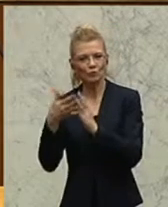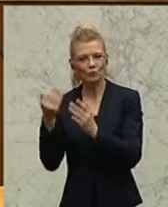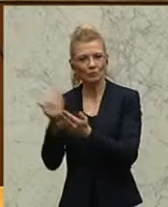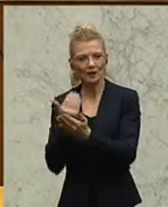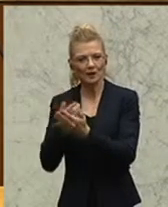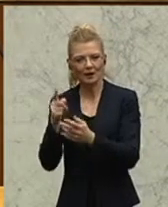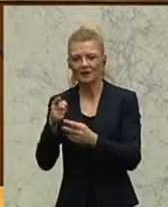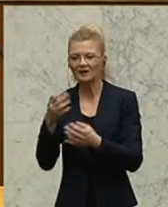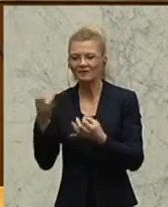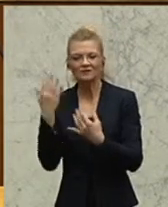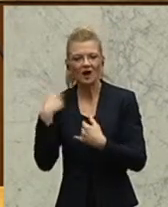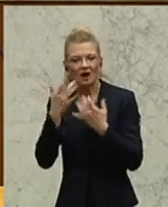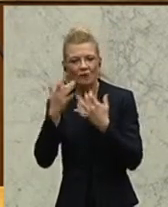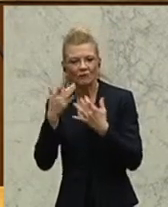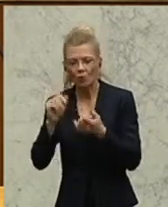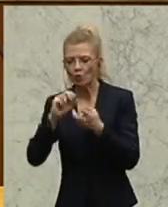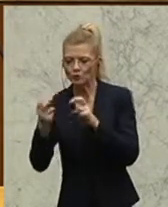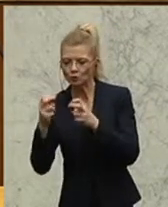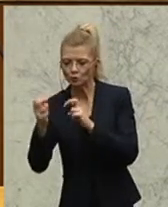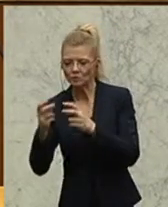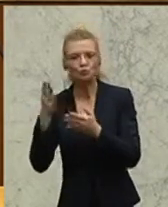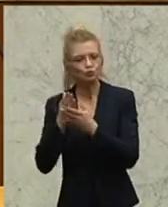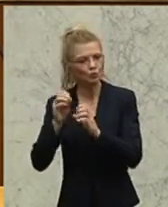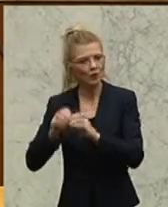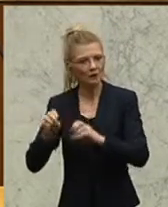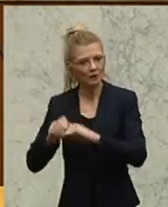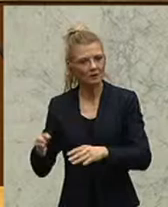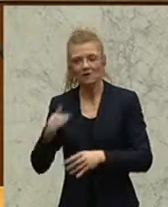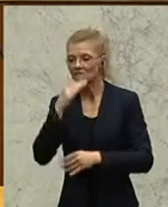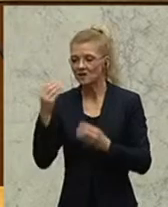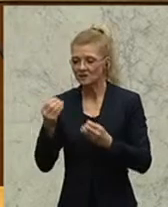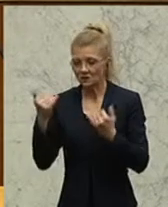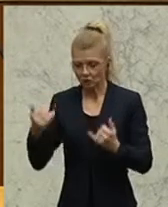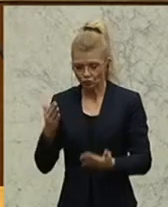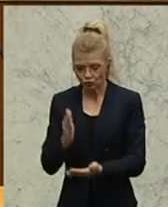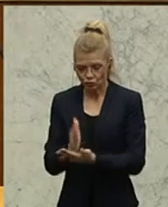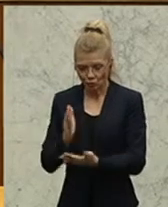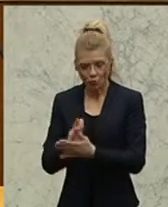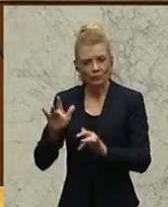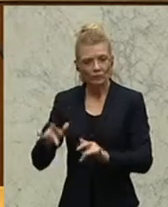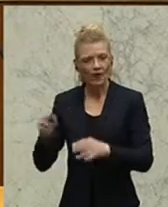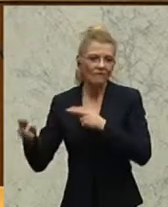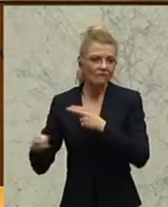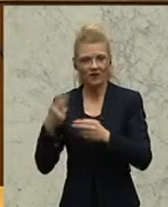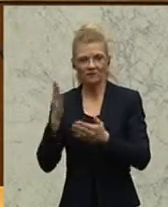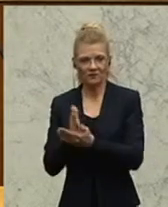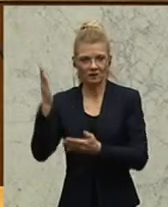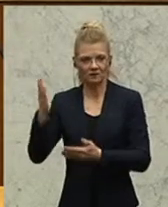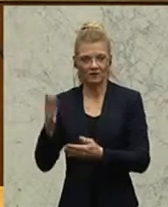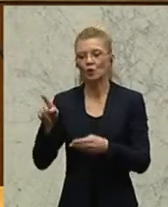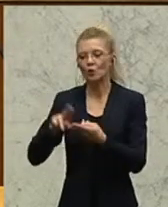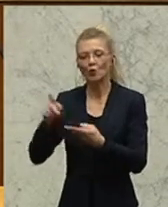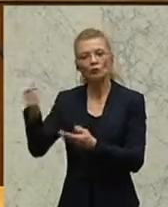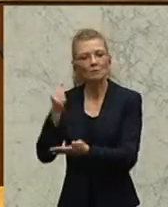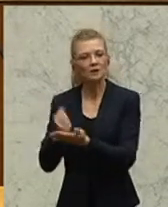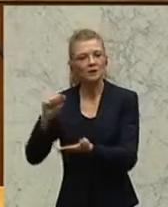bereits in der Zwischenzeit erledigt wurde. Viele Dinge jetzt bereits, glaube ich, kurz vor Veränderung stehen und dieser Weg beim Patentamt durchaus